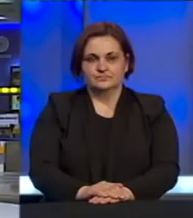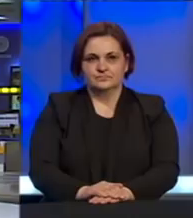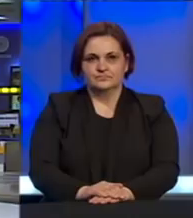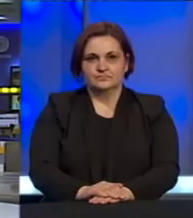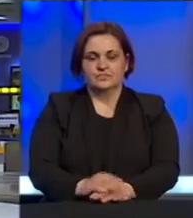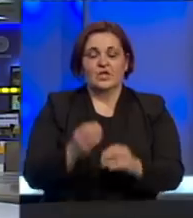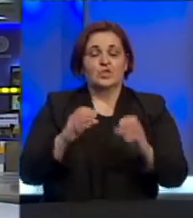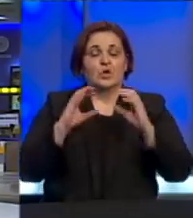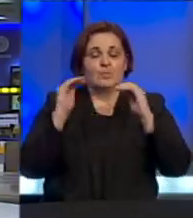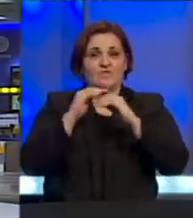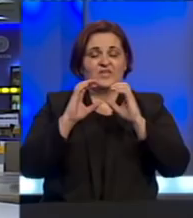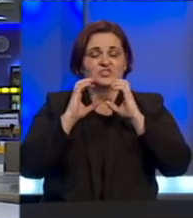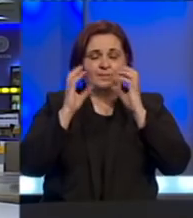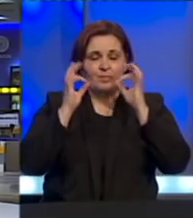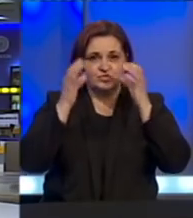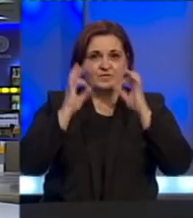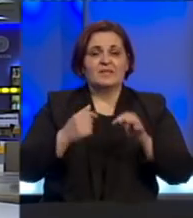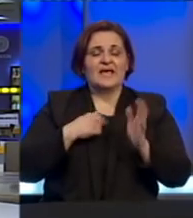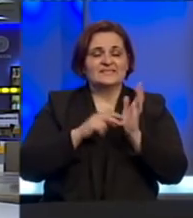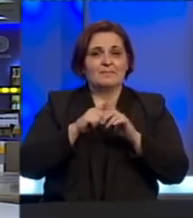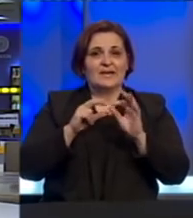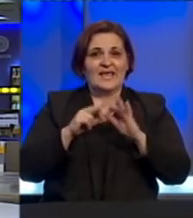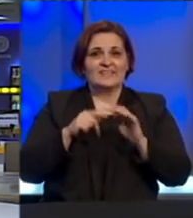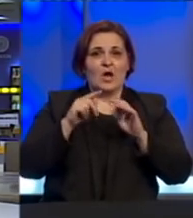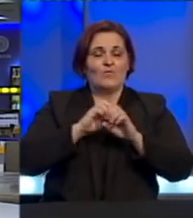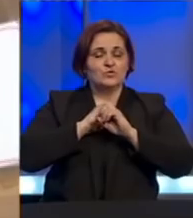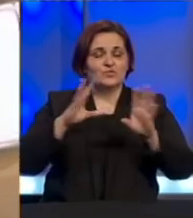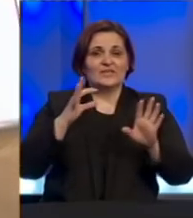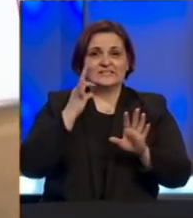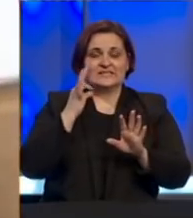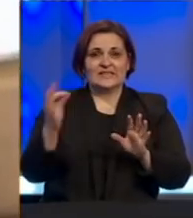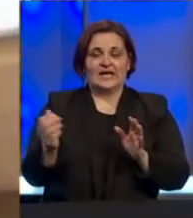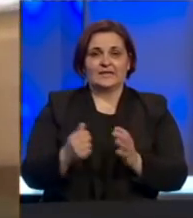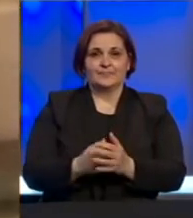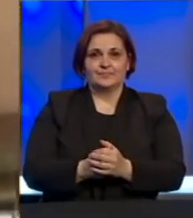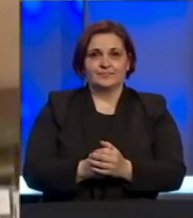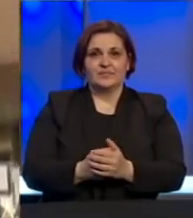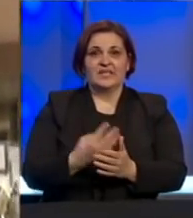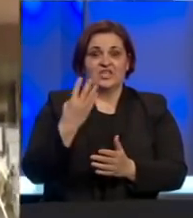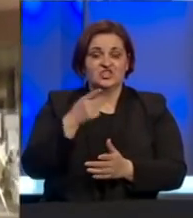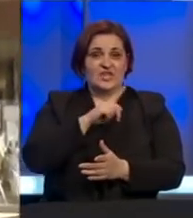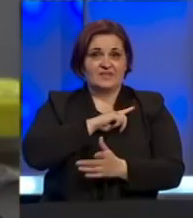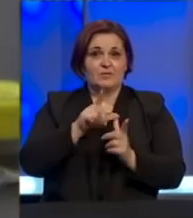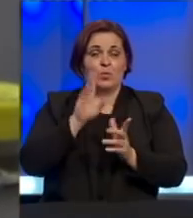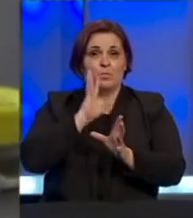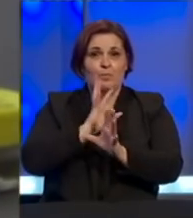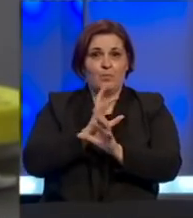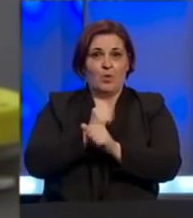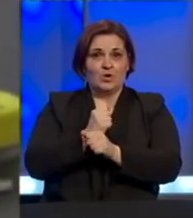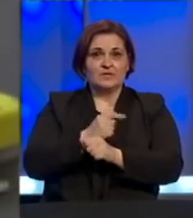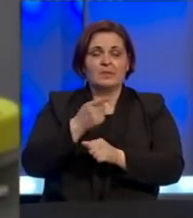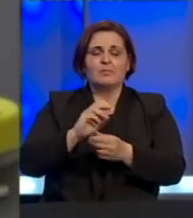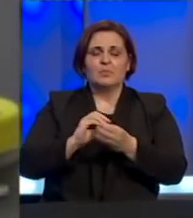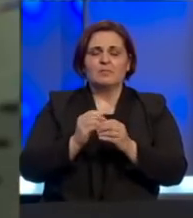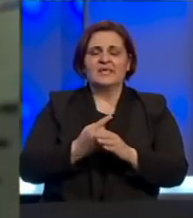Dobro večer, poštovani gledatelji, ja sam Neda Tadić, ovo su vijesti dan. Četvero preminulih u BiH usjed